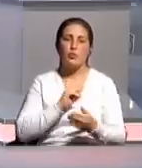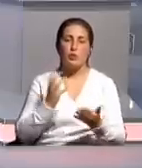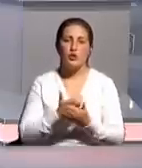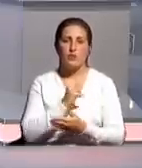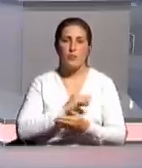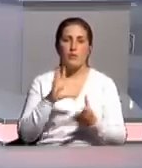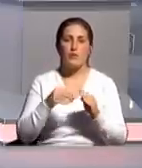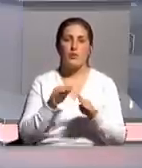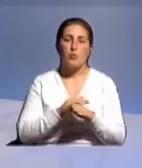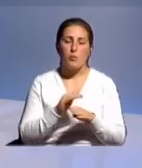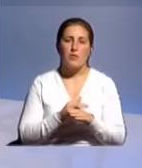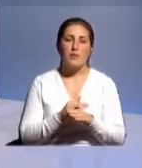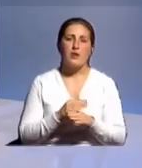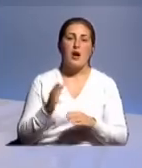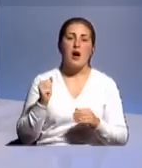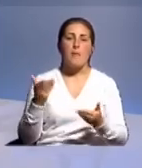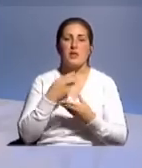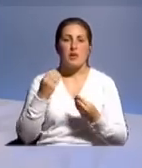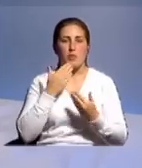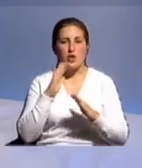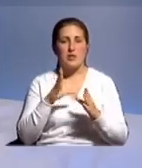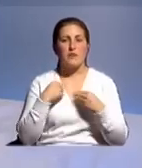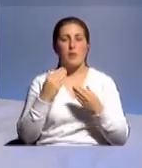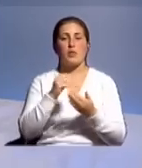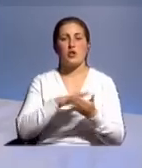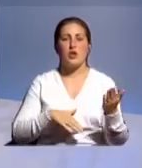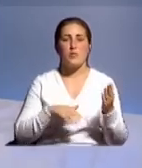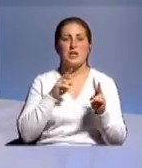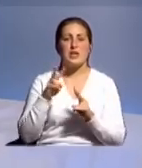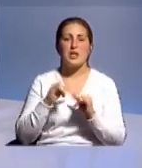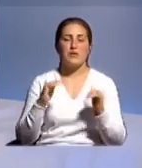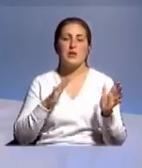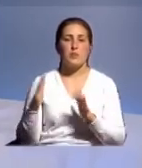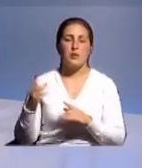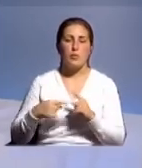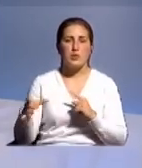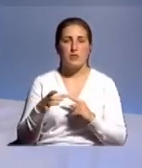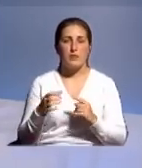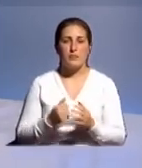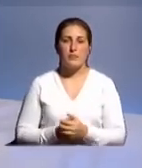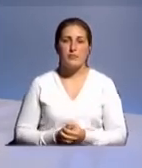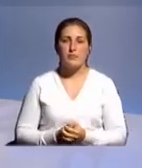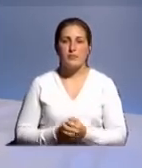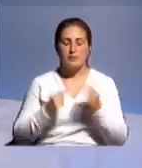работе. Всего доброго. Спасибо. Ну, а мы не прощаемся с вами. Продолжаем следить за развитием событий на полуострове.